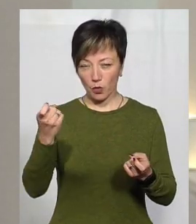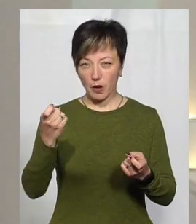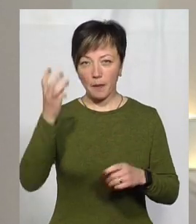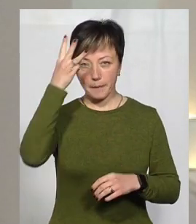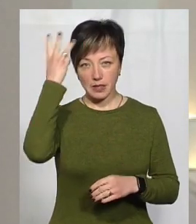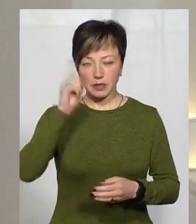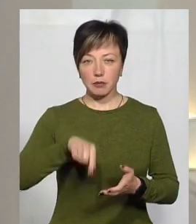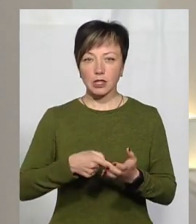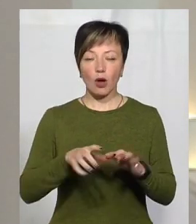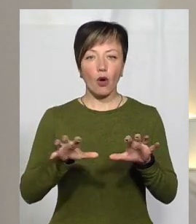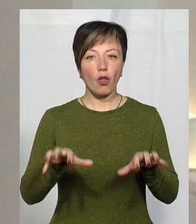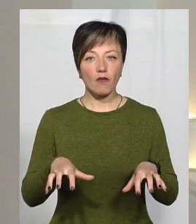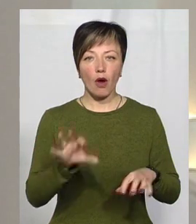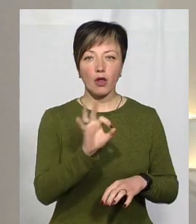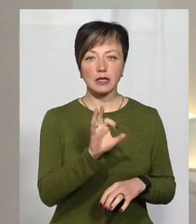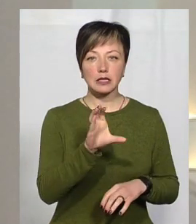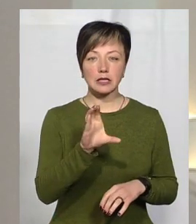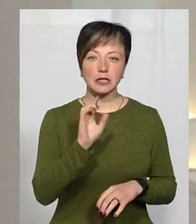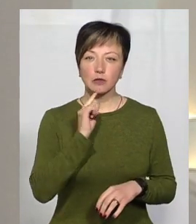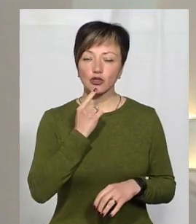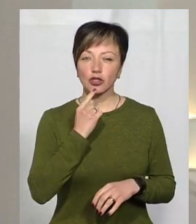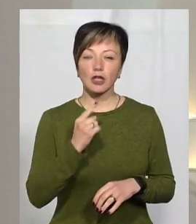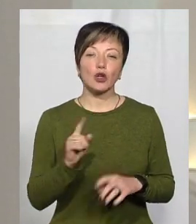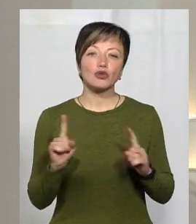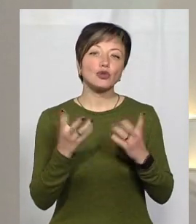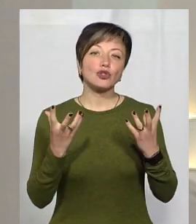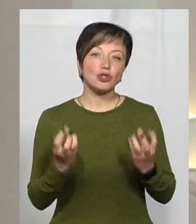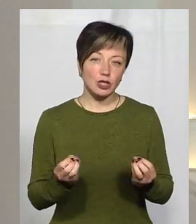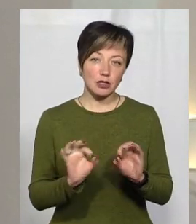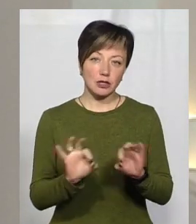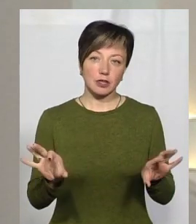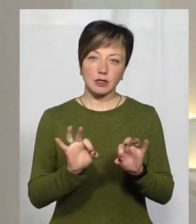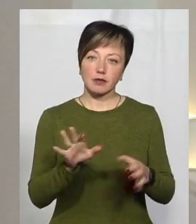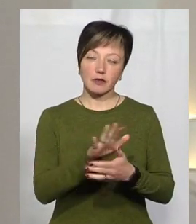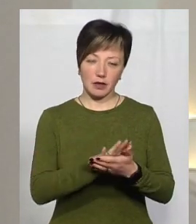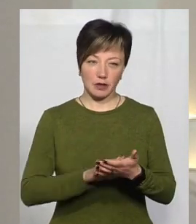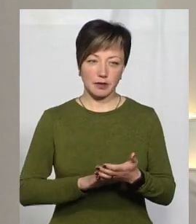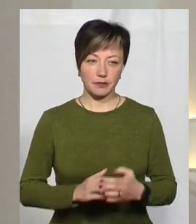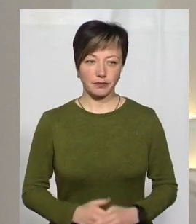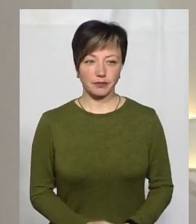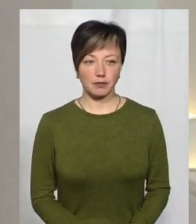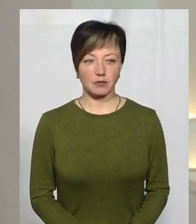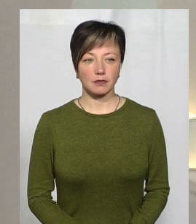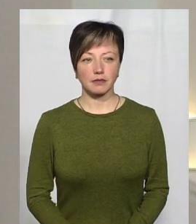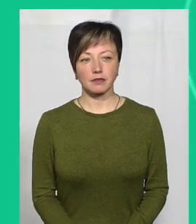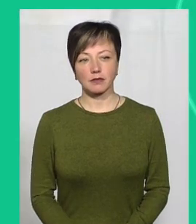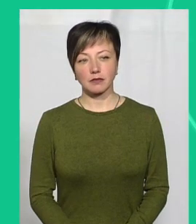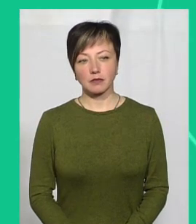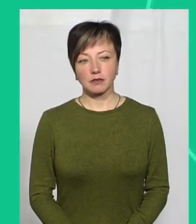Хмельницький міський голова Олександр Симчишин. Що ще він сказав – далі у коментарі.